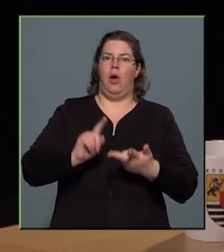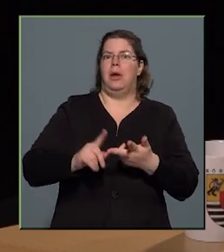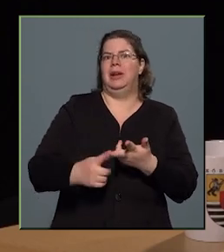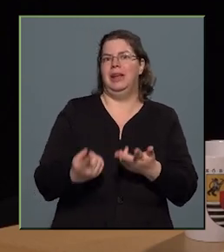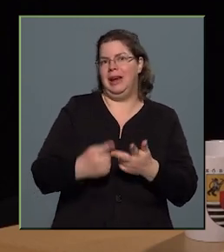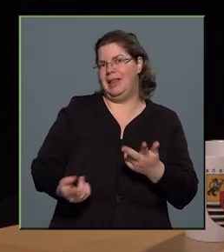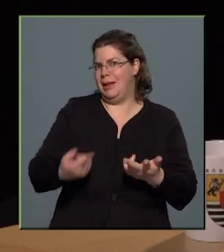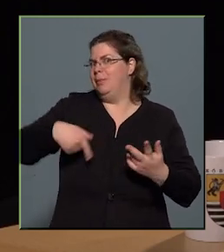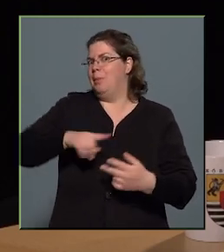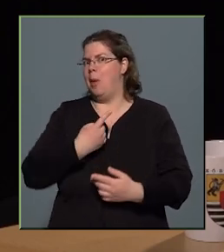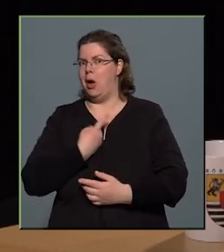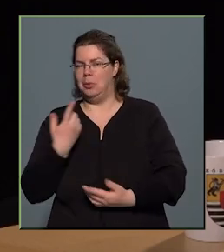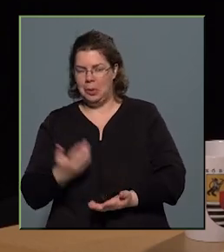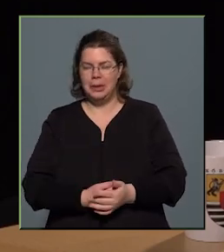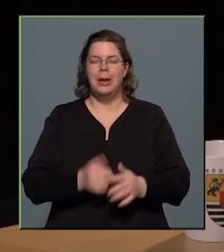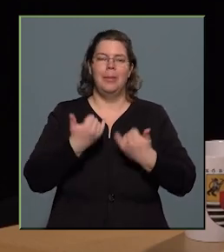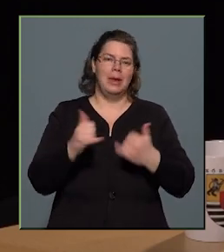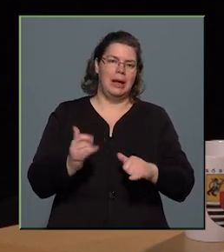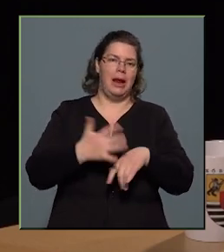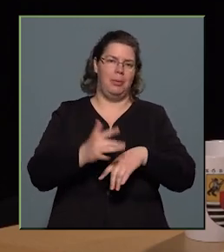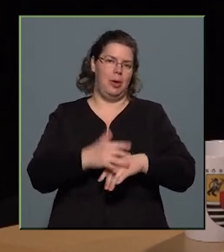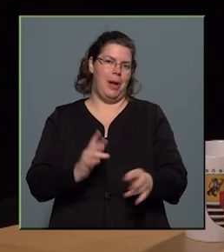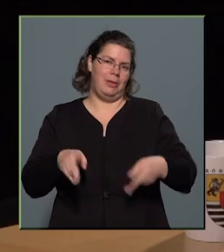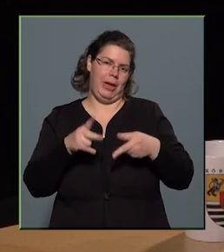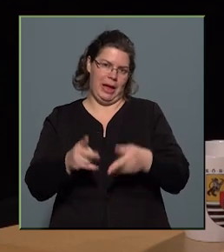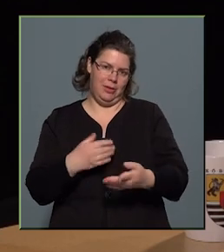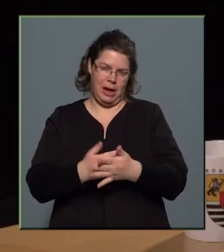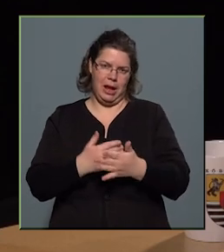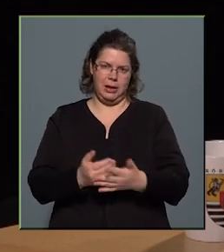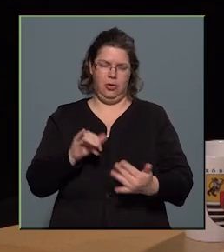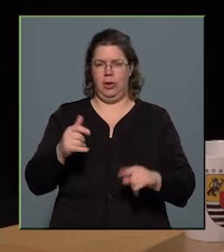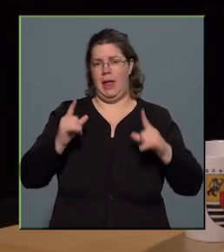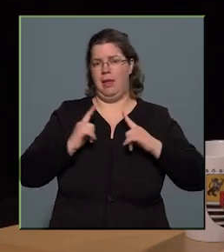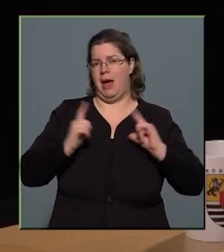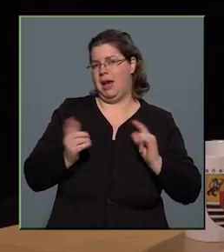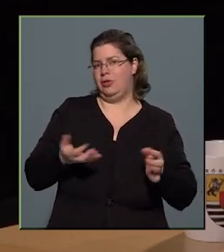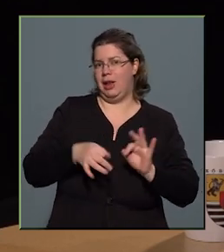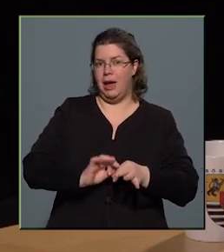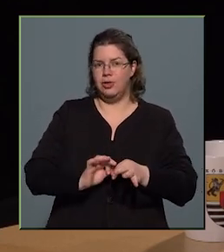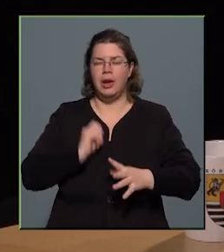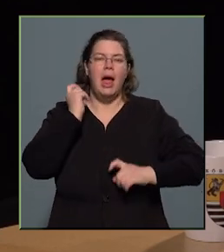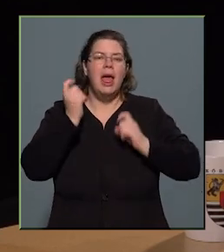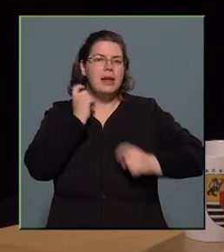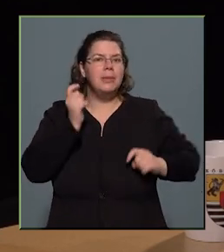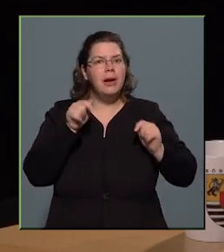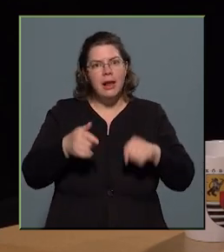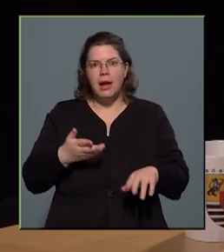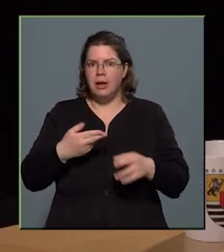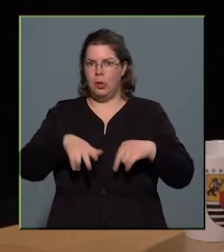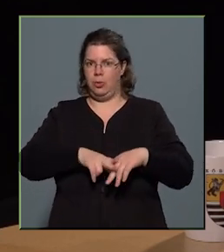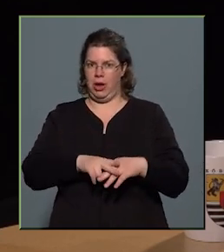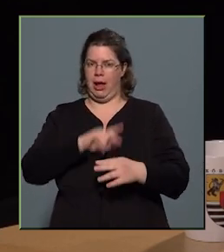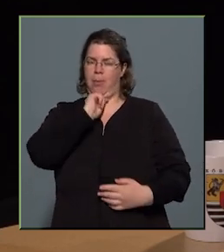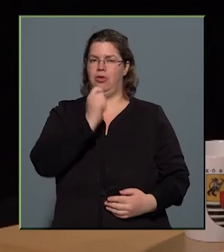mindenkinek próbálunk a kedvére leelni, illetve hát ugye az elvárásokat teljesíteni. Reméljük, hogy ezeket egy túnyomó többségében